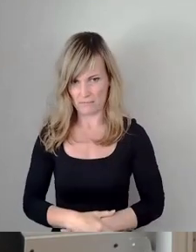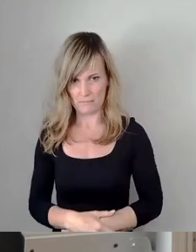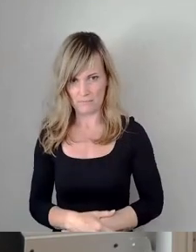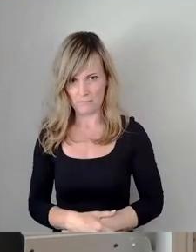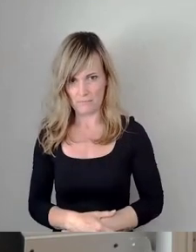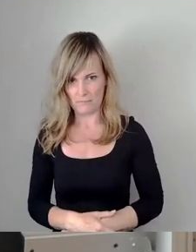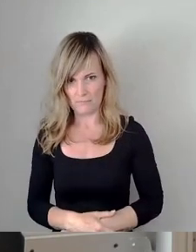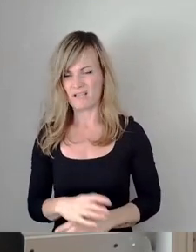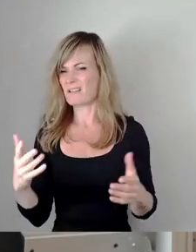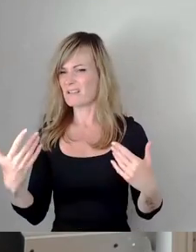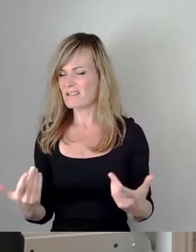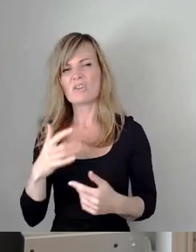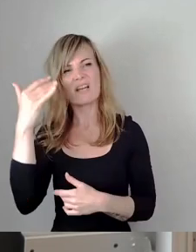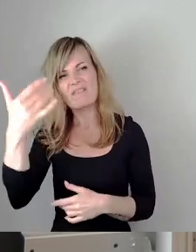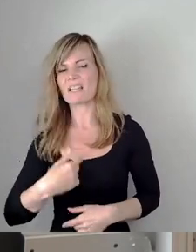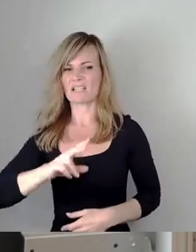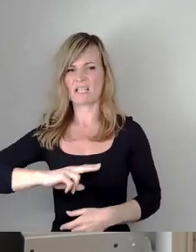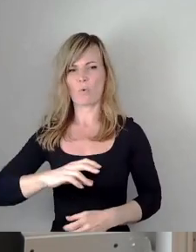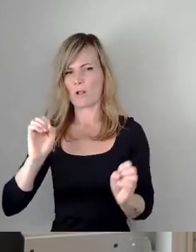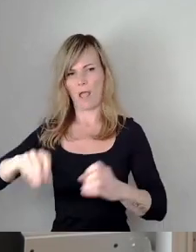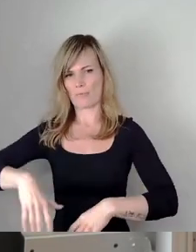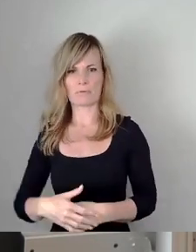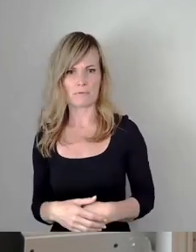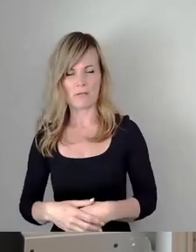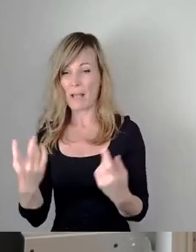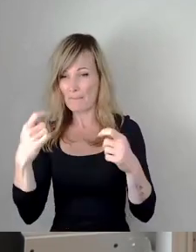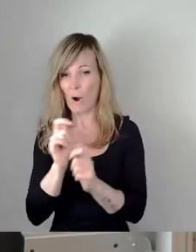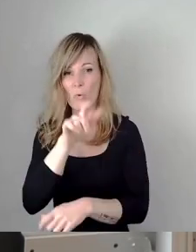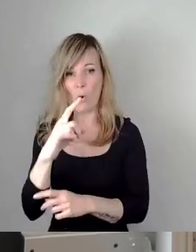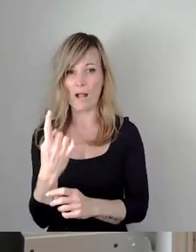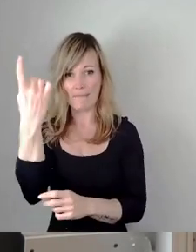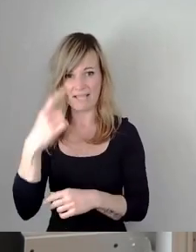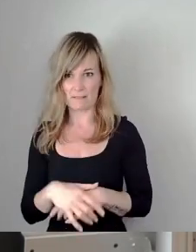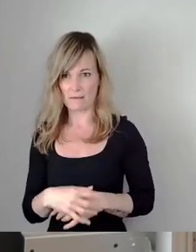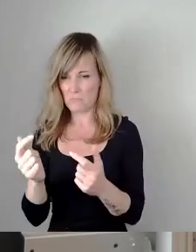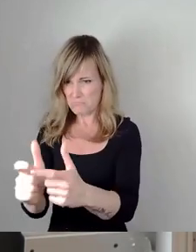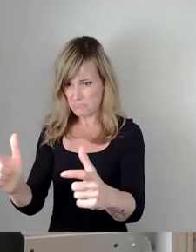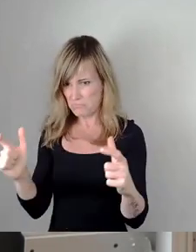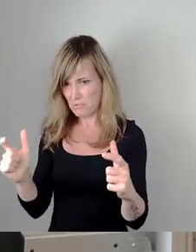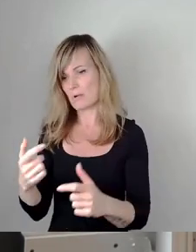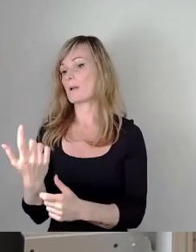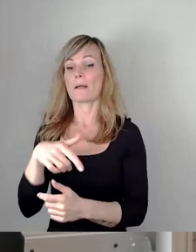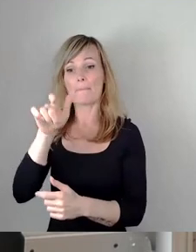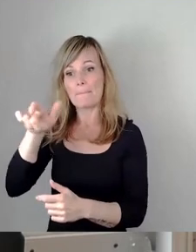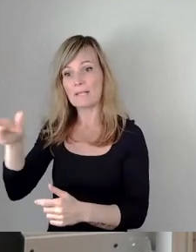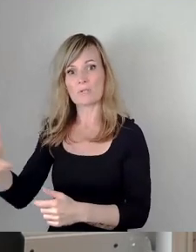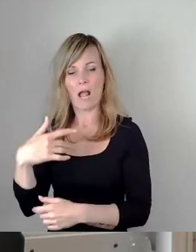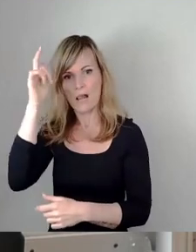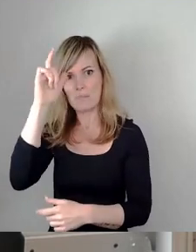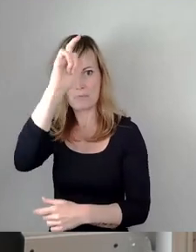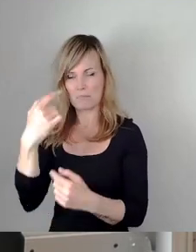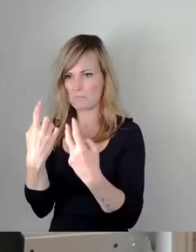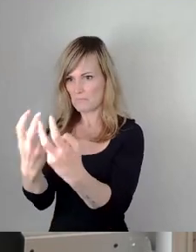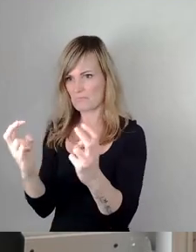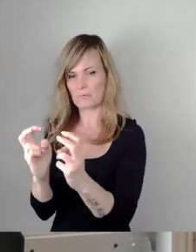Und irgendwann verliert man die Geduld, einem Baubürgermeister, der ein Apparat hat, der qualifizierte Leute hat, eigentlich seine